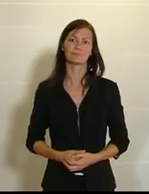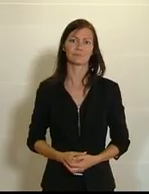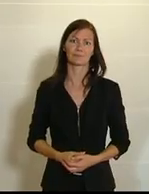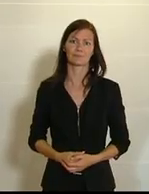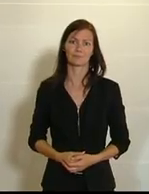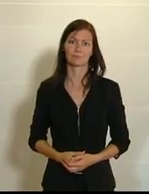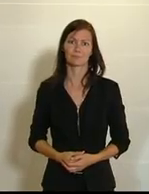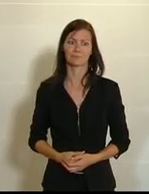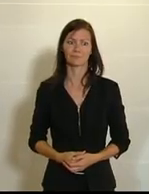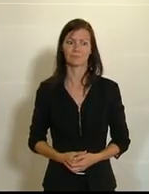Diplomarbeitsplagiaten.